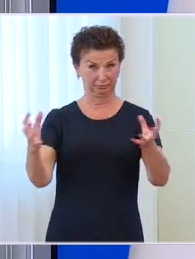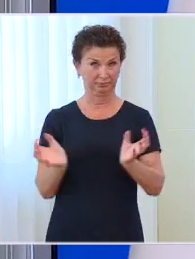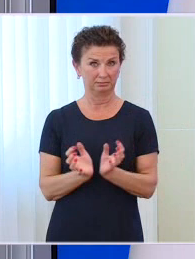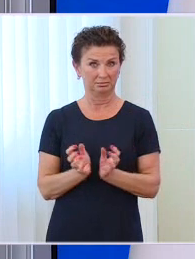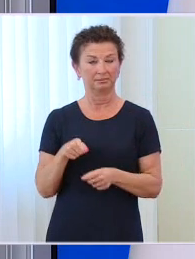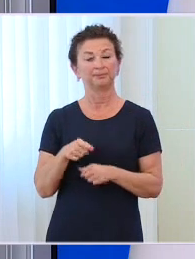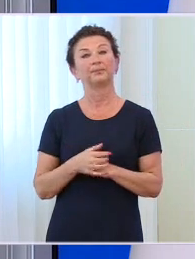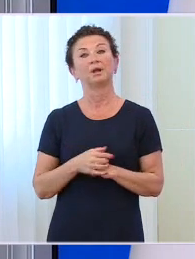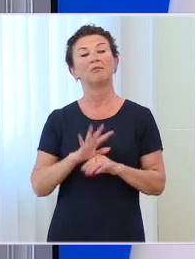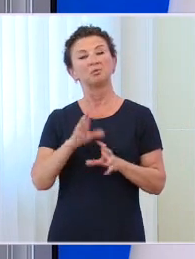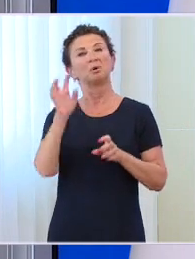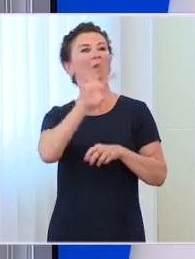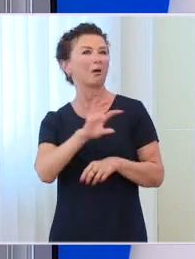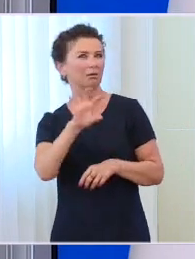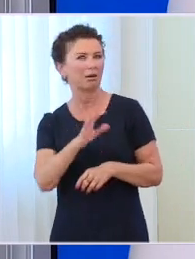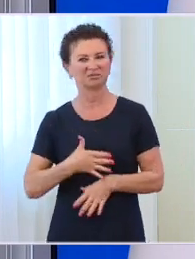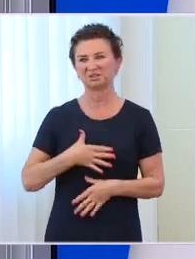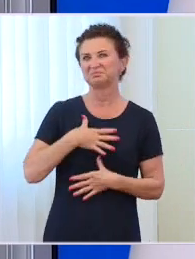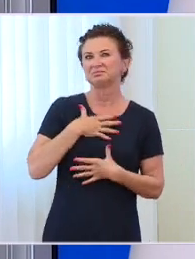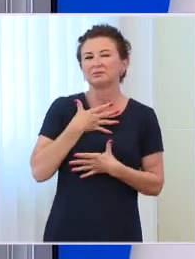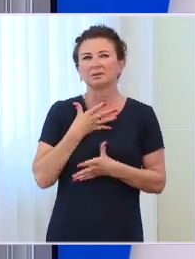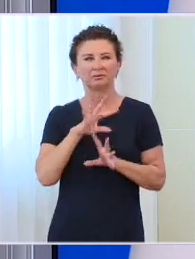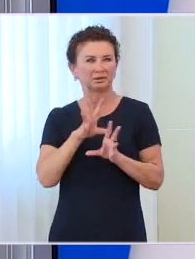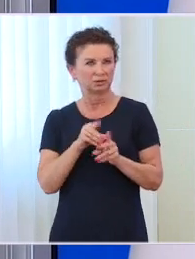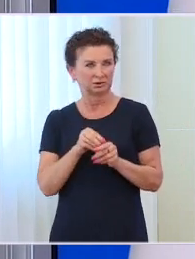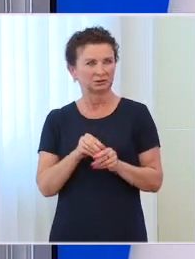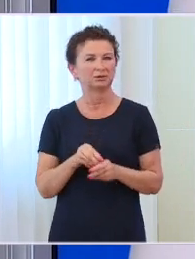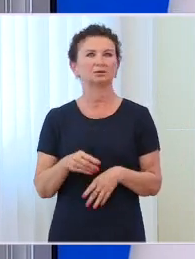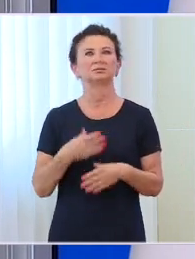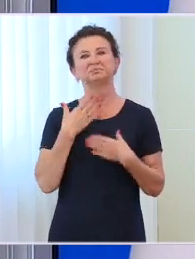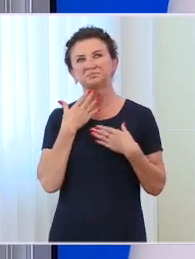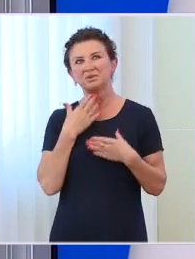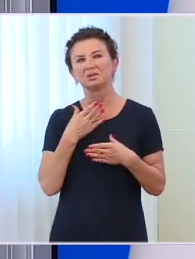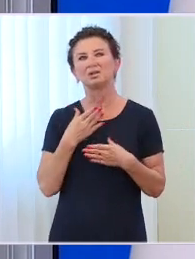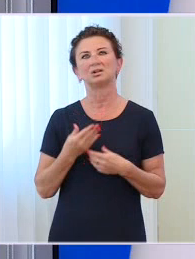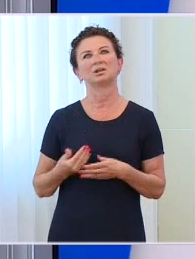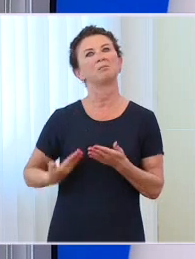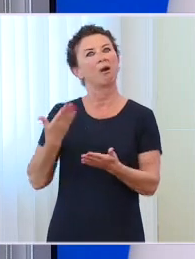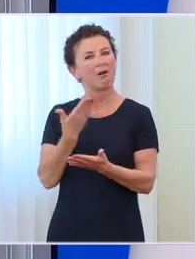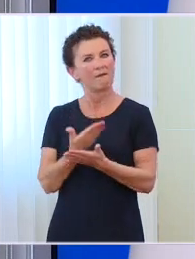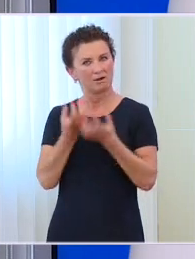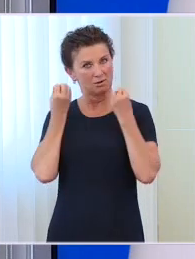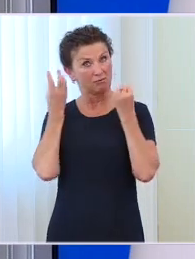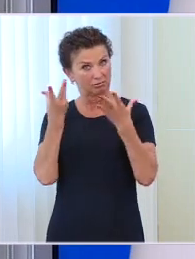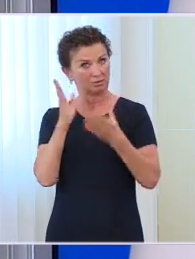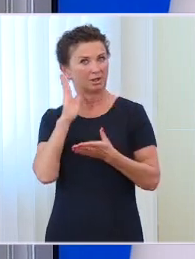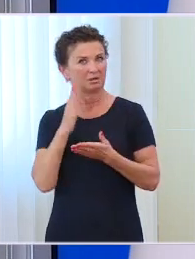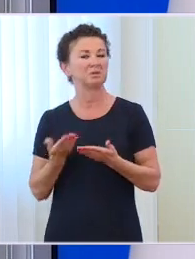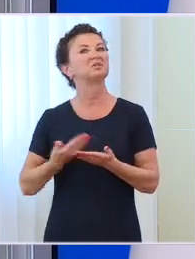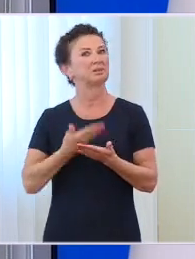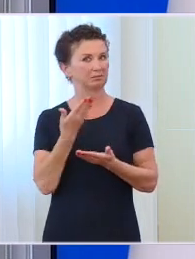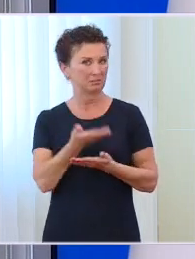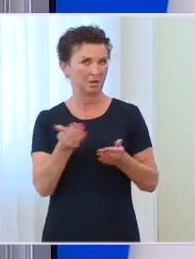zaplanują, korzystając z oferty kulturalnej, którą te muzea będą prezentowały. Jestem szczęśliwa, że Muzeum Historii Polski